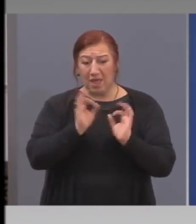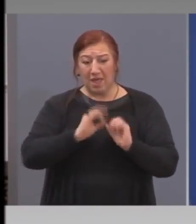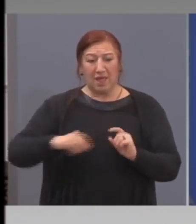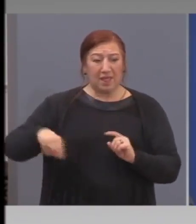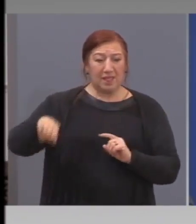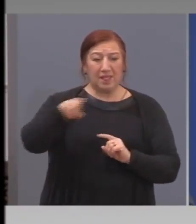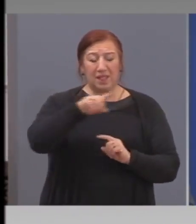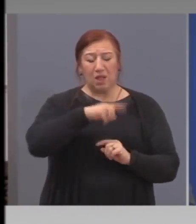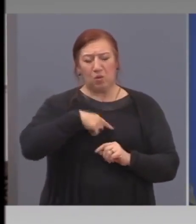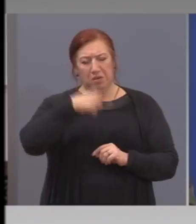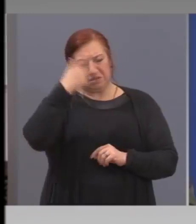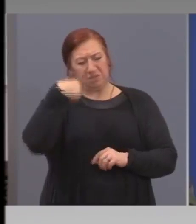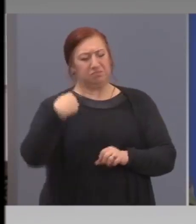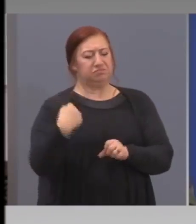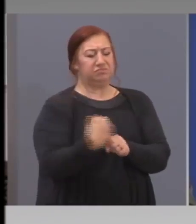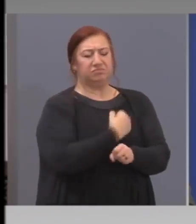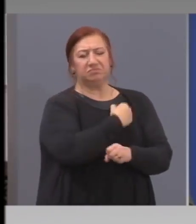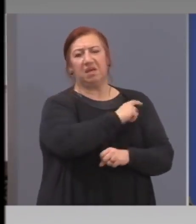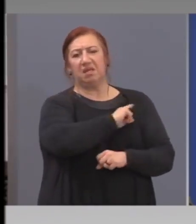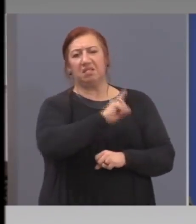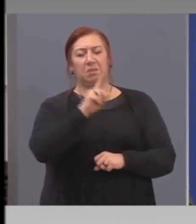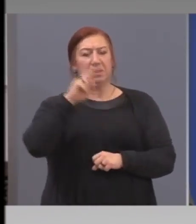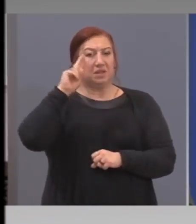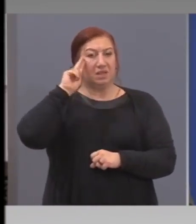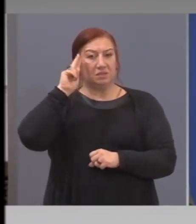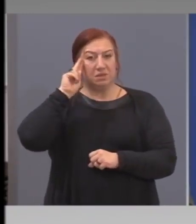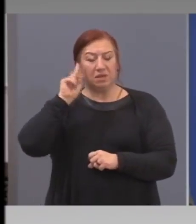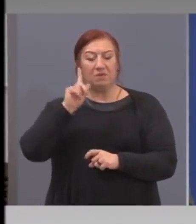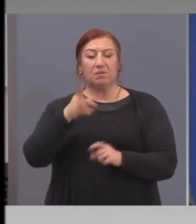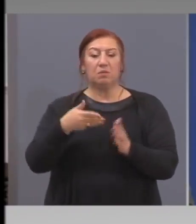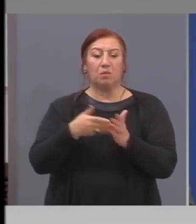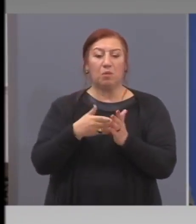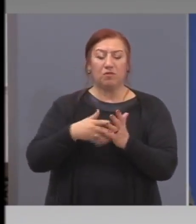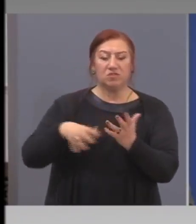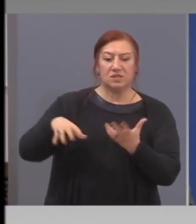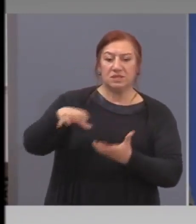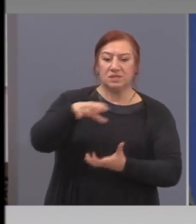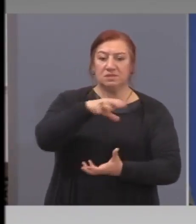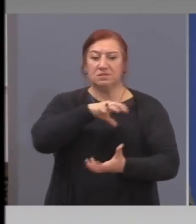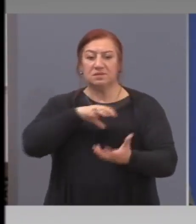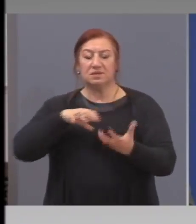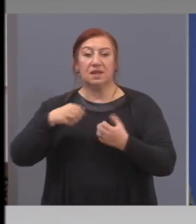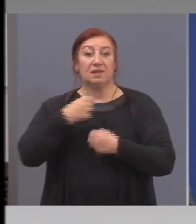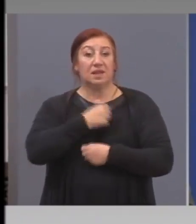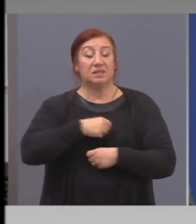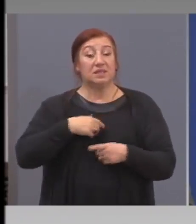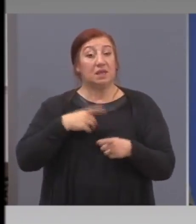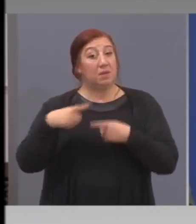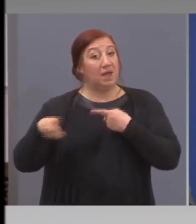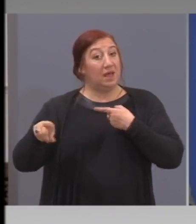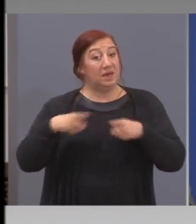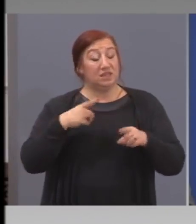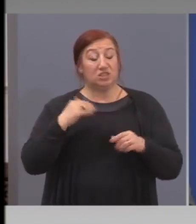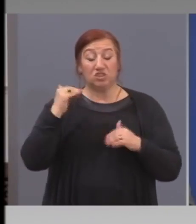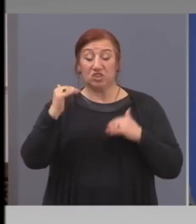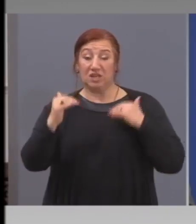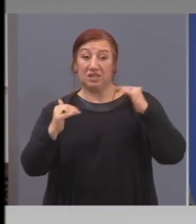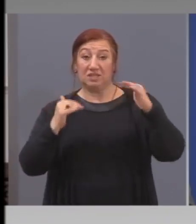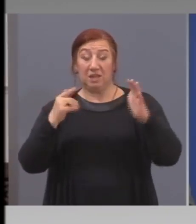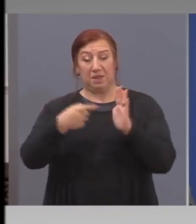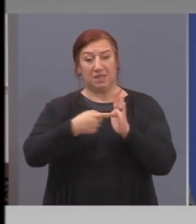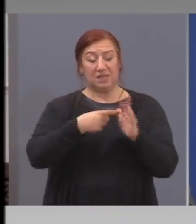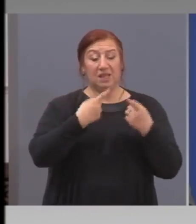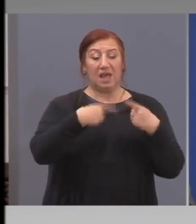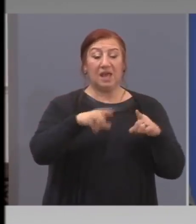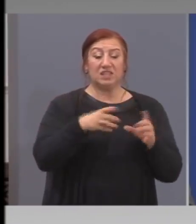си изпълнява задълженията при поповод на кризата, защото има различна степен на засегнатост на отделените сектори. Има